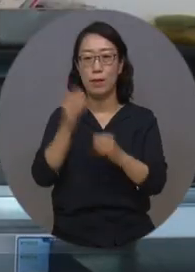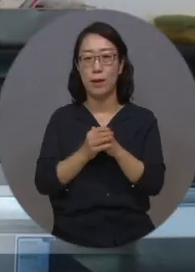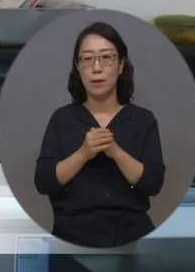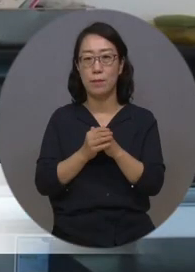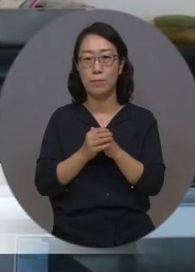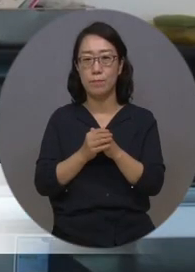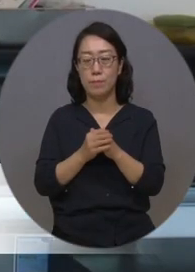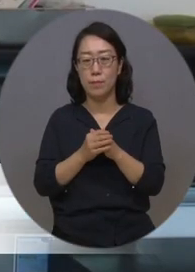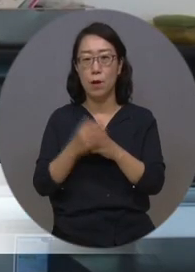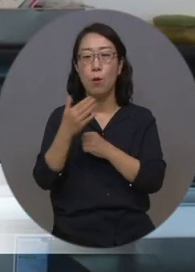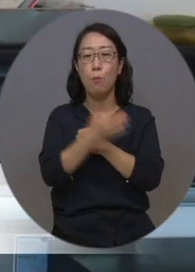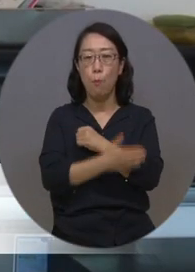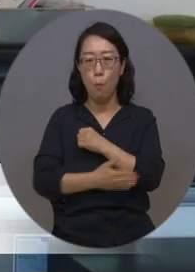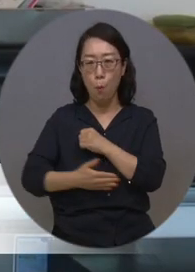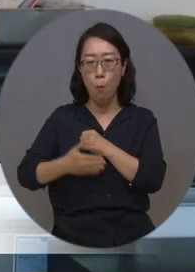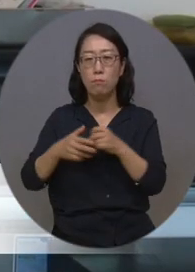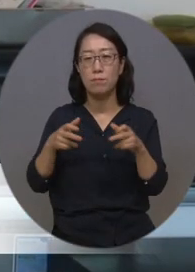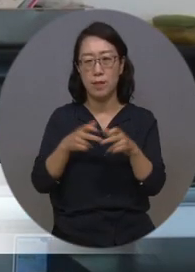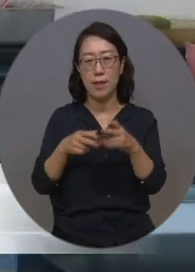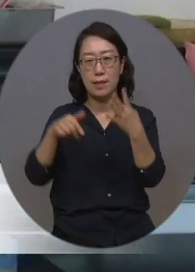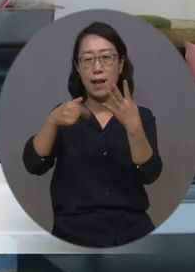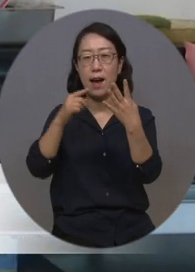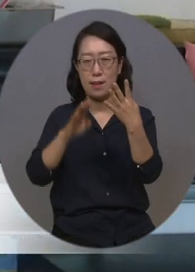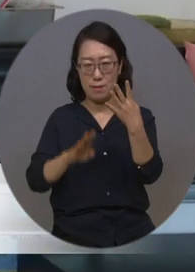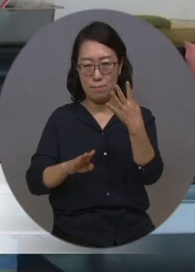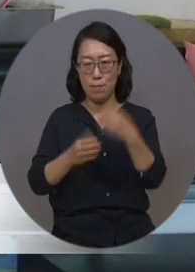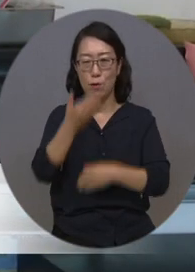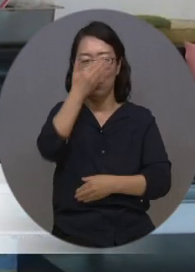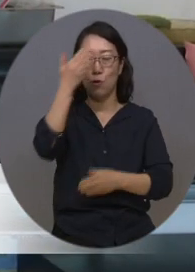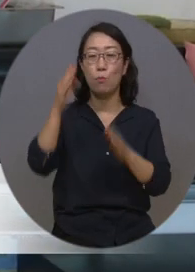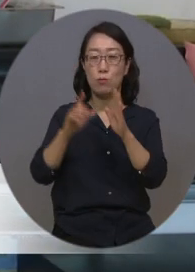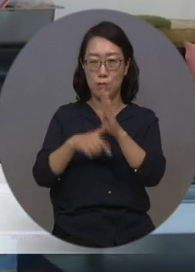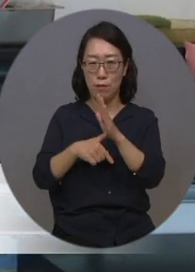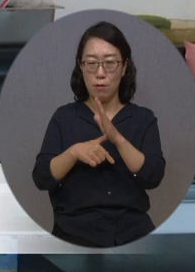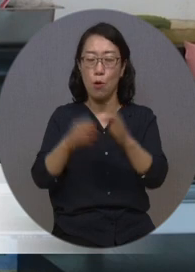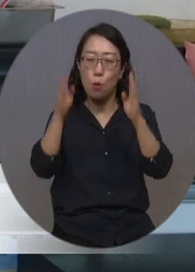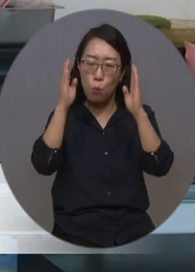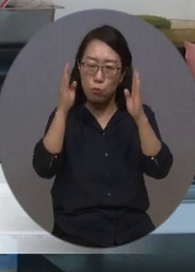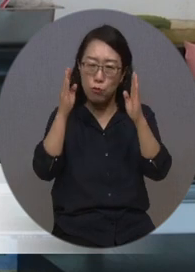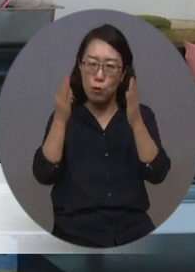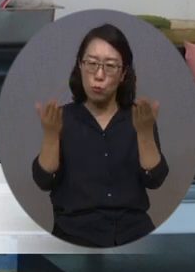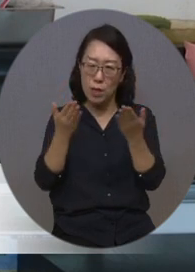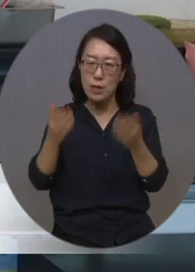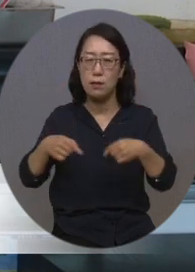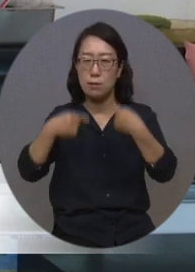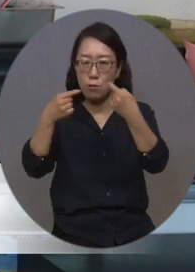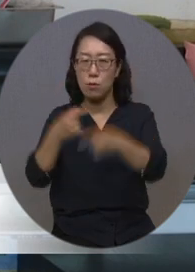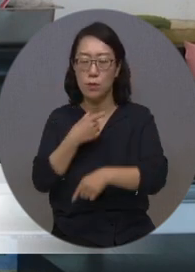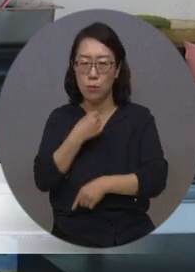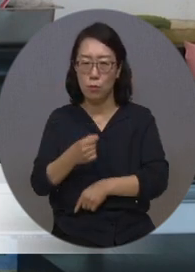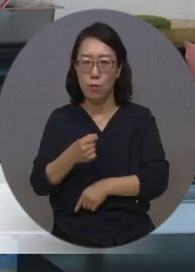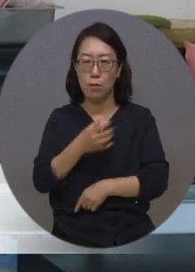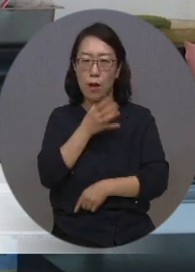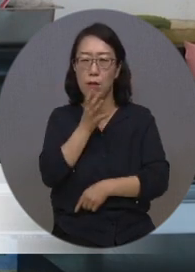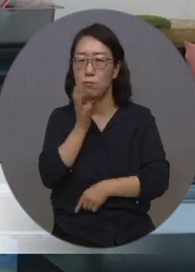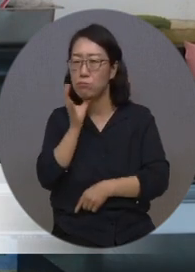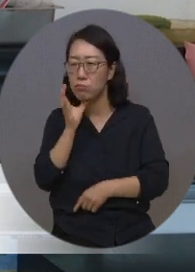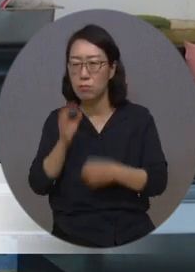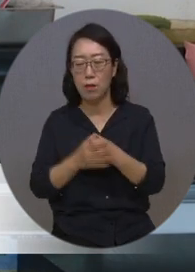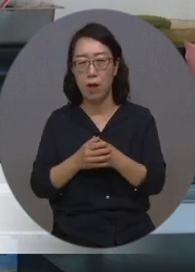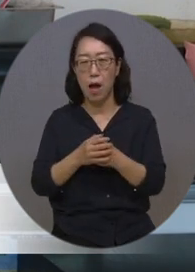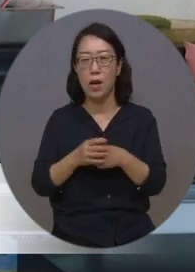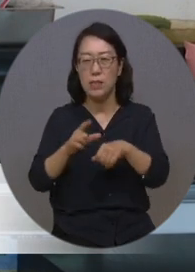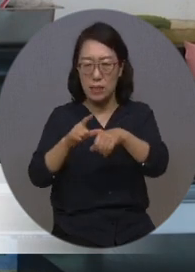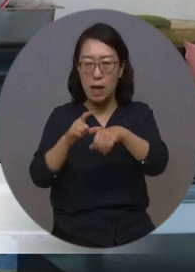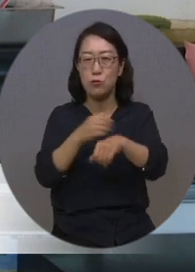저는 지체장애 4급입니다. 젊었을 때는 공부하고 취직을 하려고 했는데 나이 먹고 하니까 여가생활을